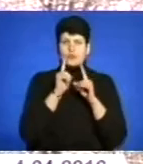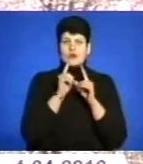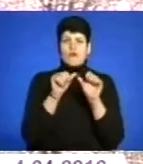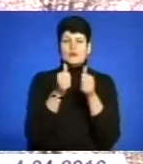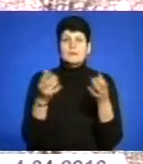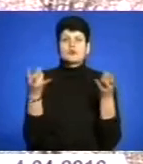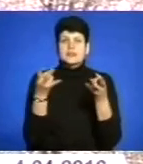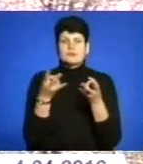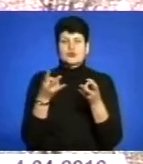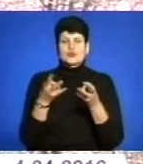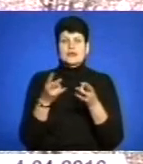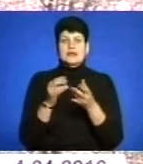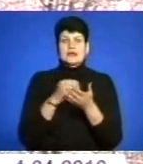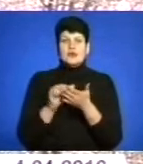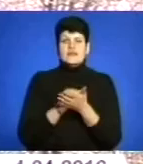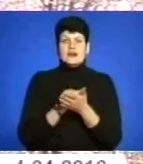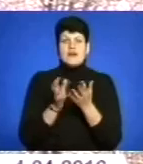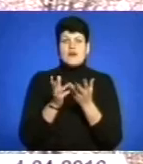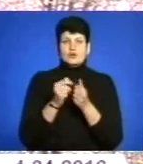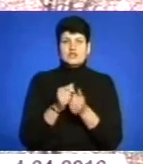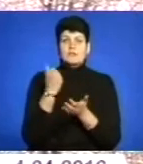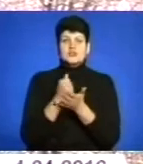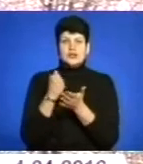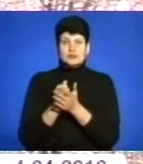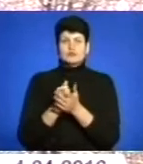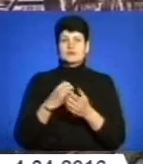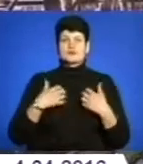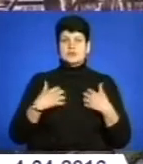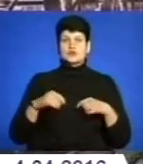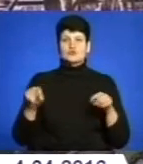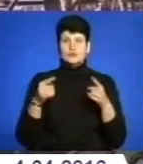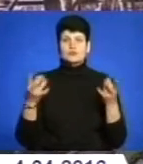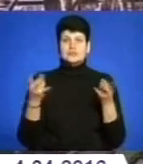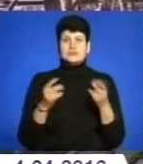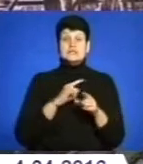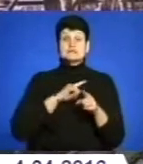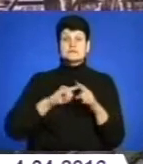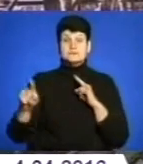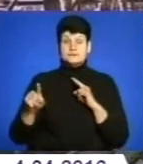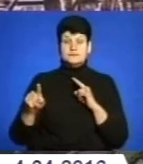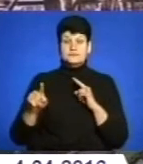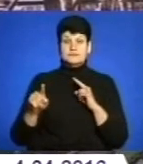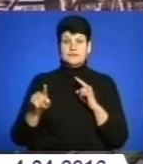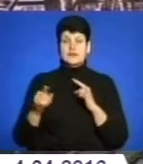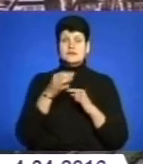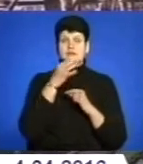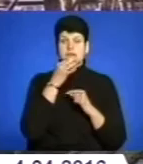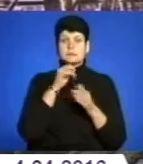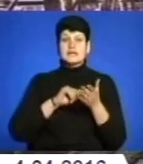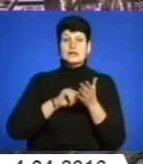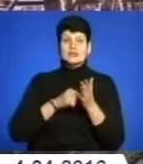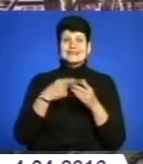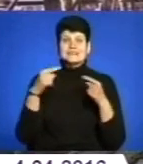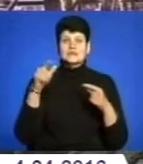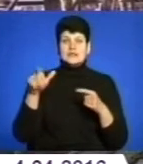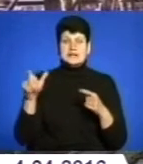документації, рахунків та початок. Тому поспішати з утворенням ОСББ потрібно негайно. Переконати мешканців – основна